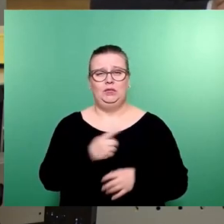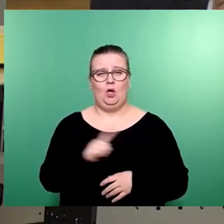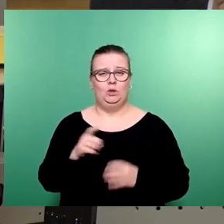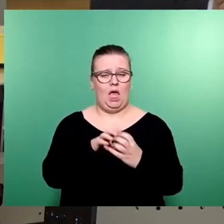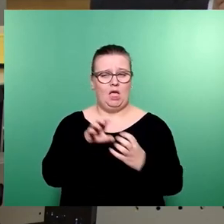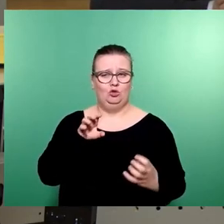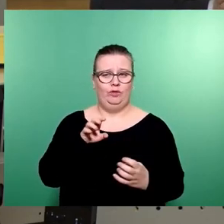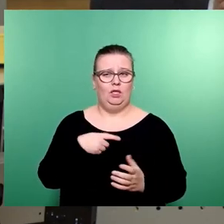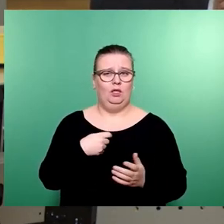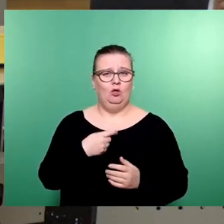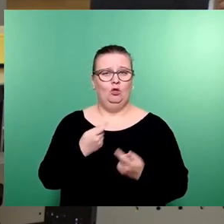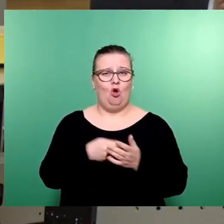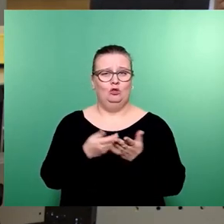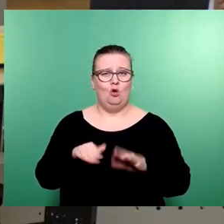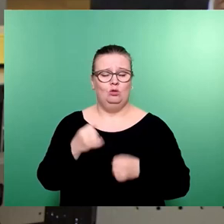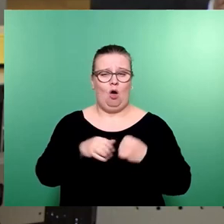umsonst auf der Straße stehen.